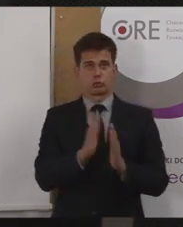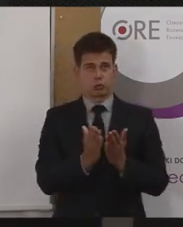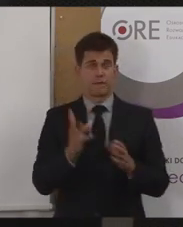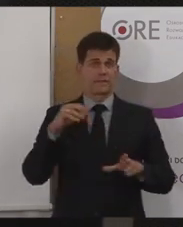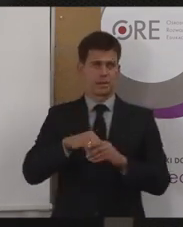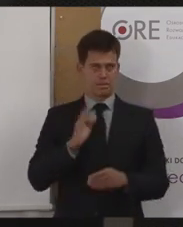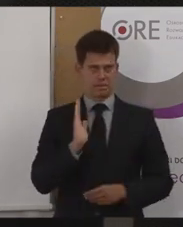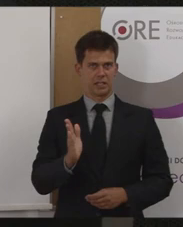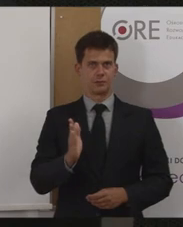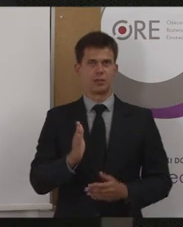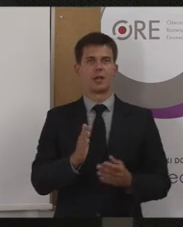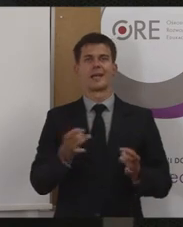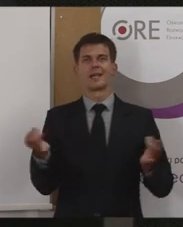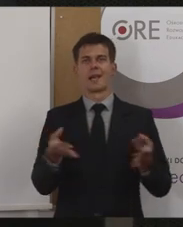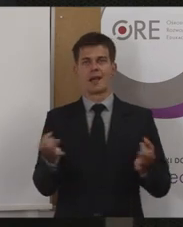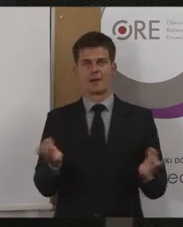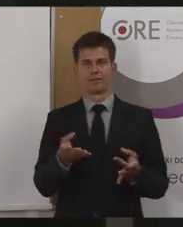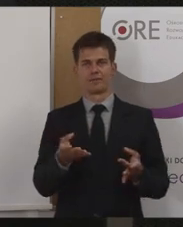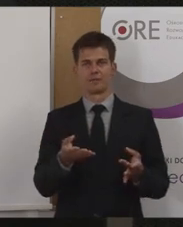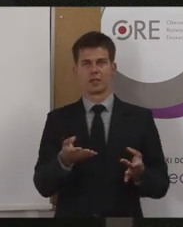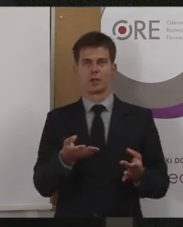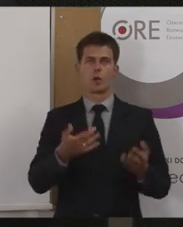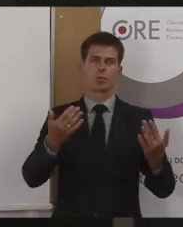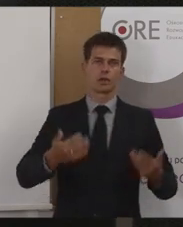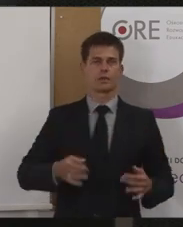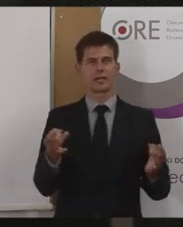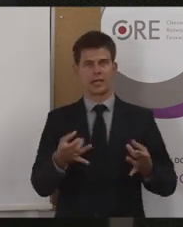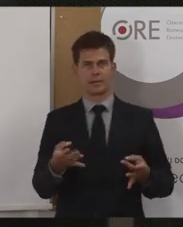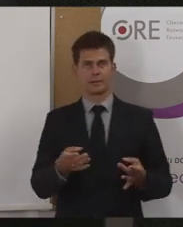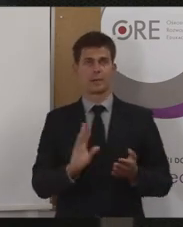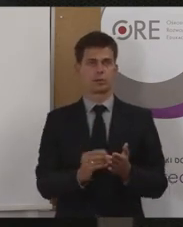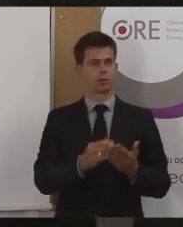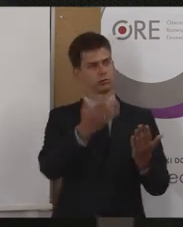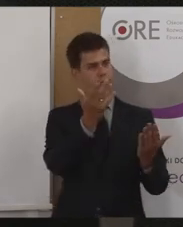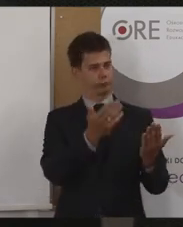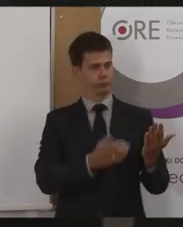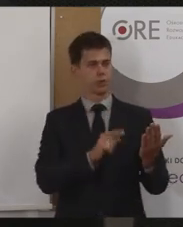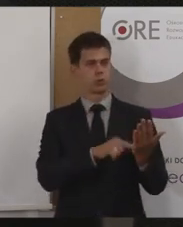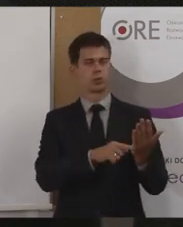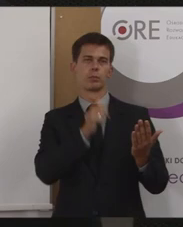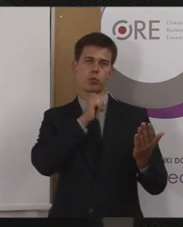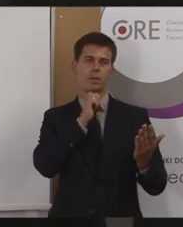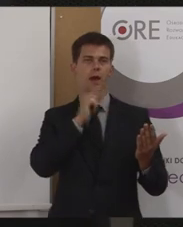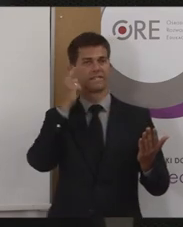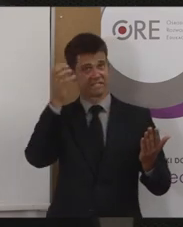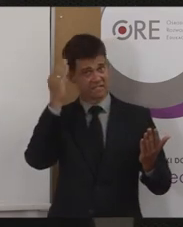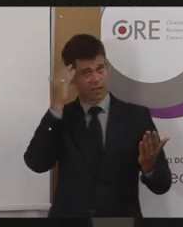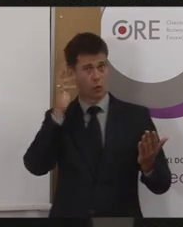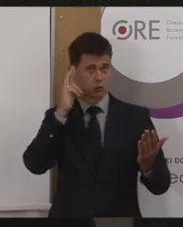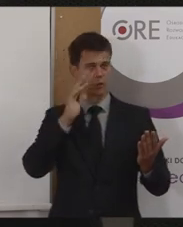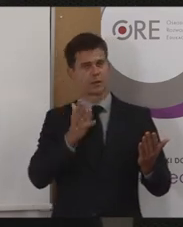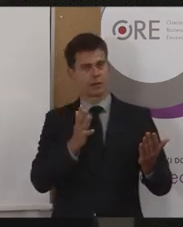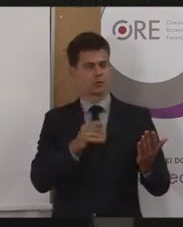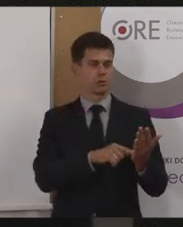gry multimedialne, które zostaną zawarte w tych e-podręcznikach. I dla